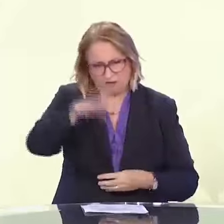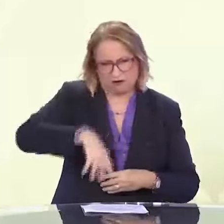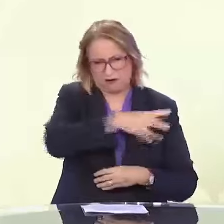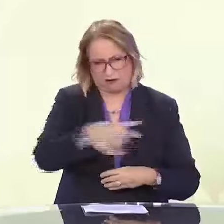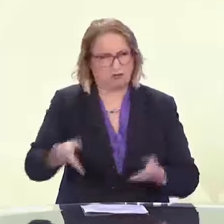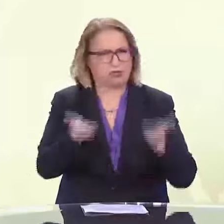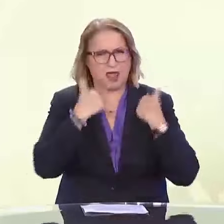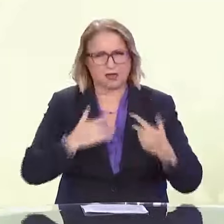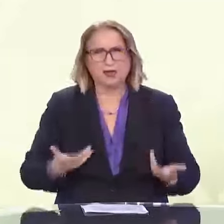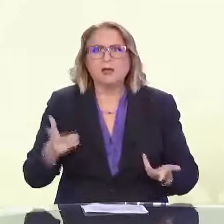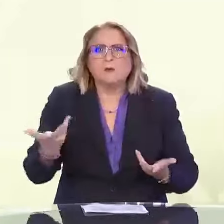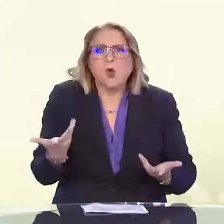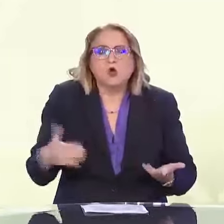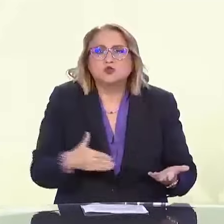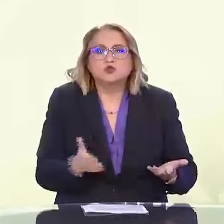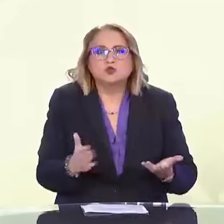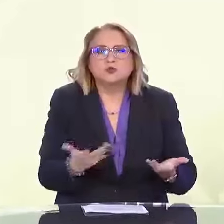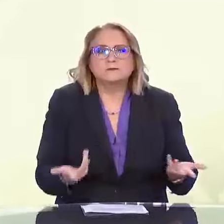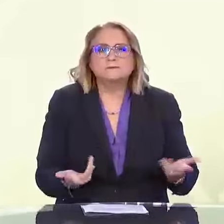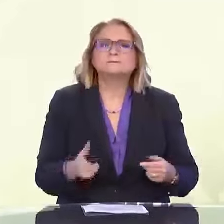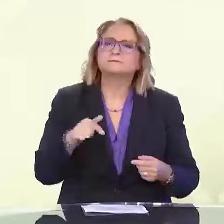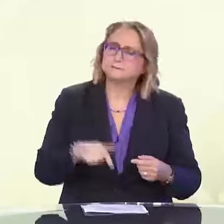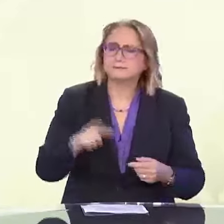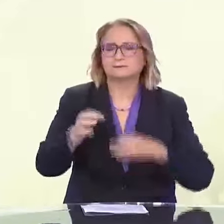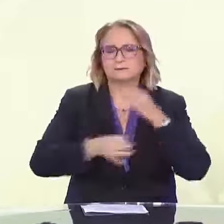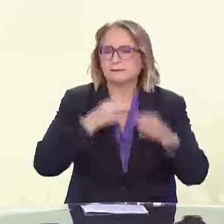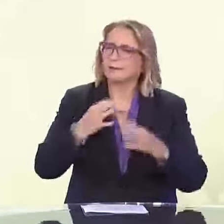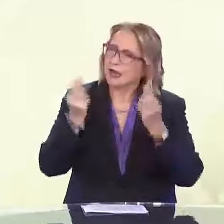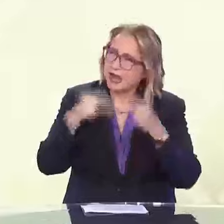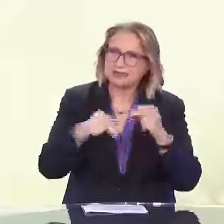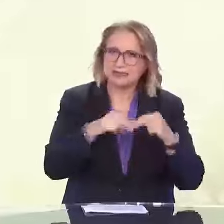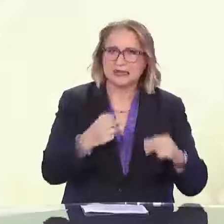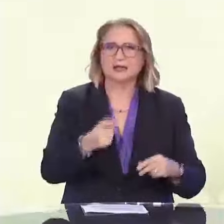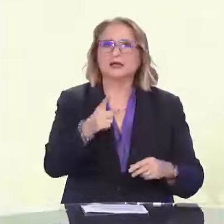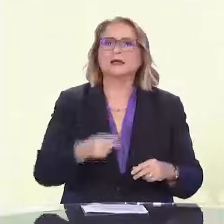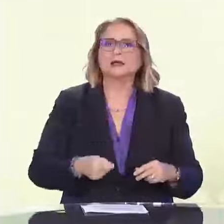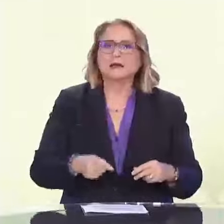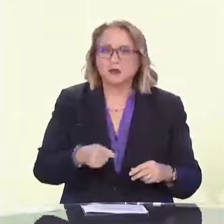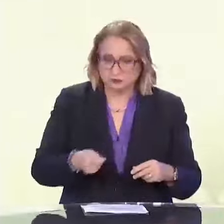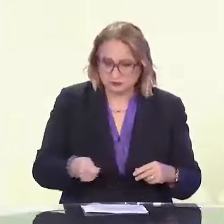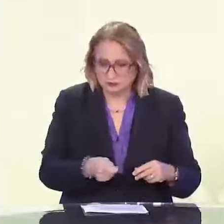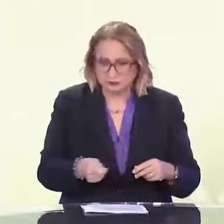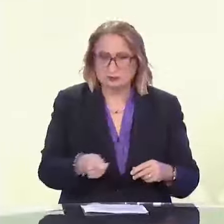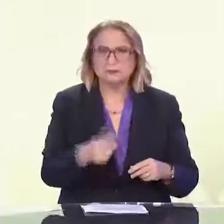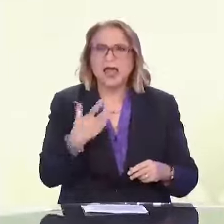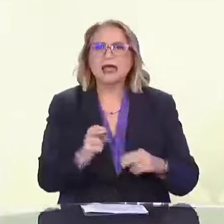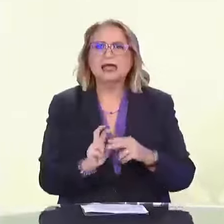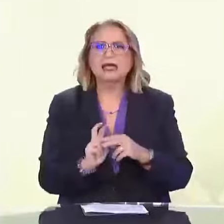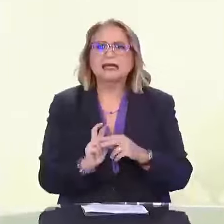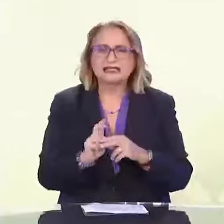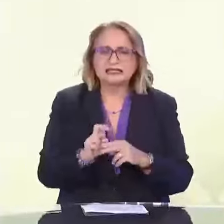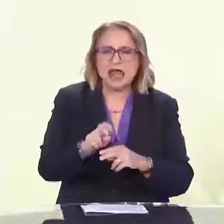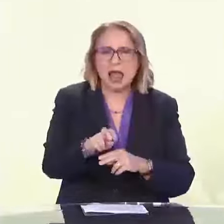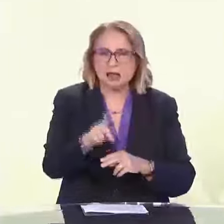πρόκληση αντιστοιχεί μία λύση. Αποφεύγουμε αυτό το σκαλάκι, υποθέτω. Και